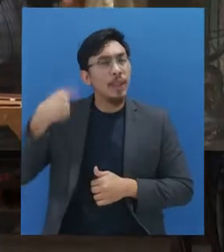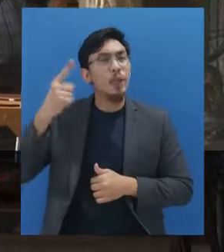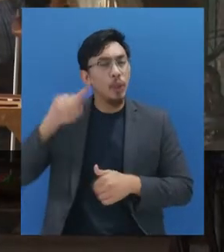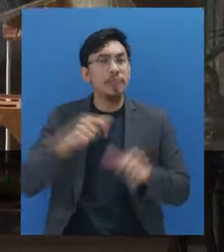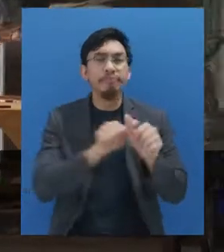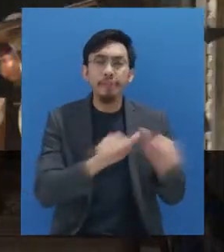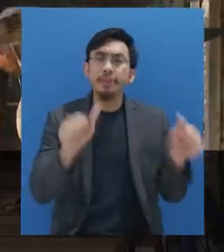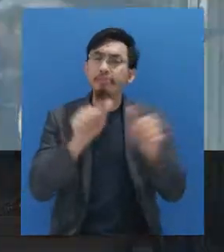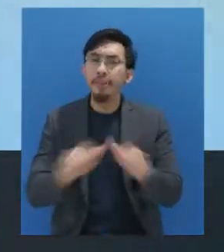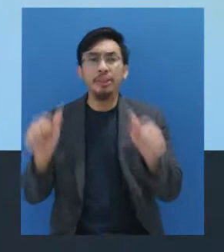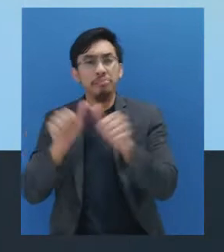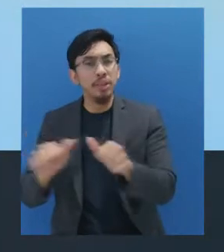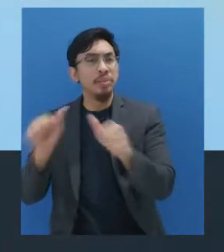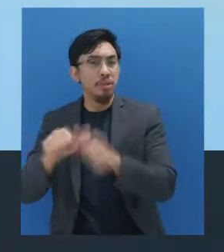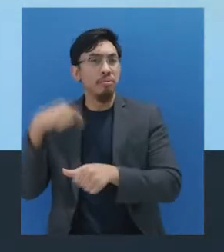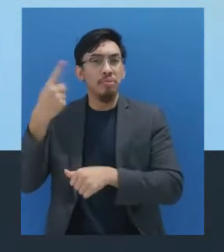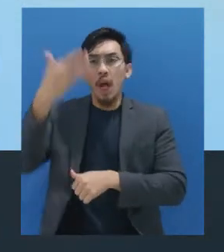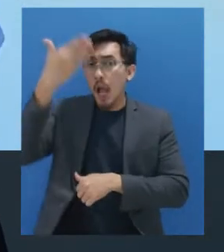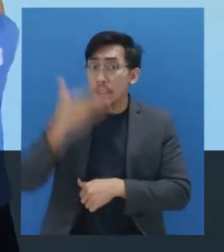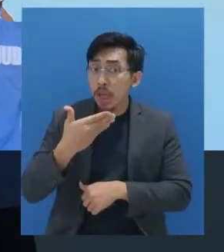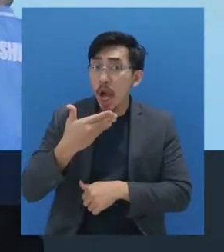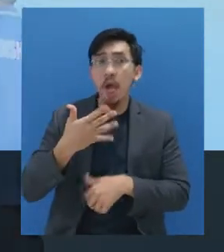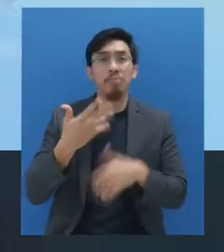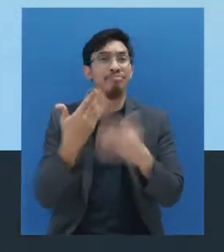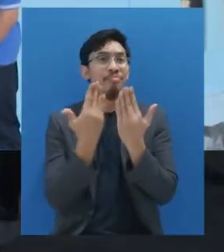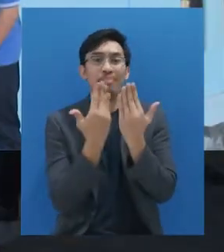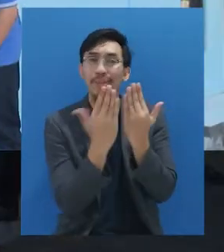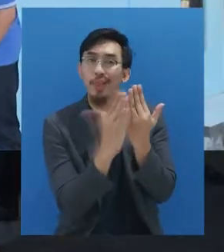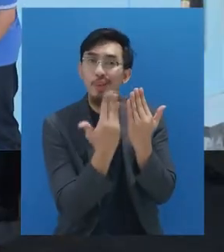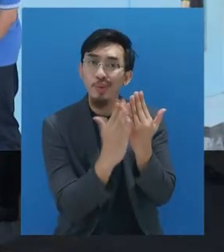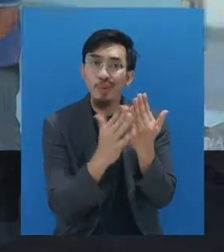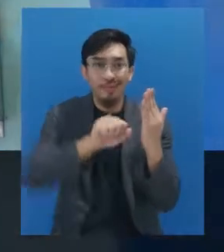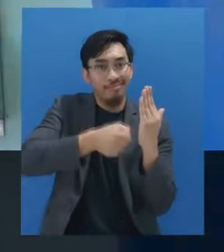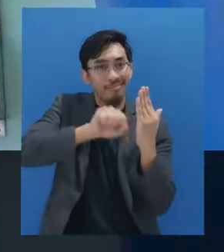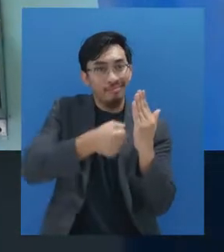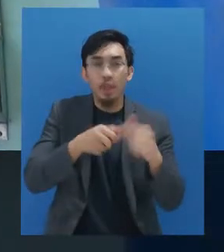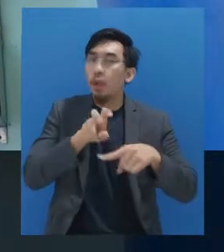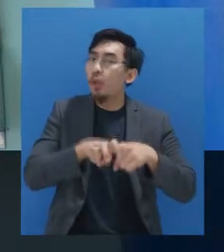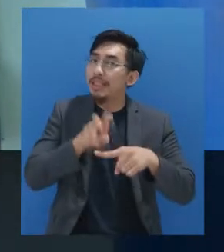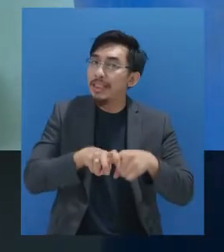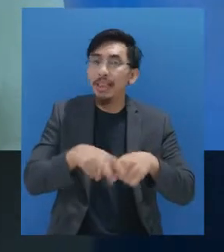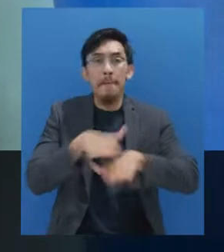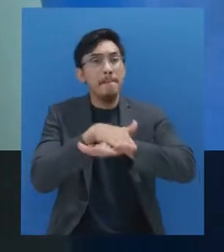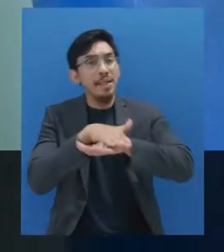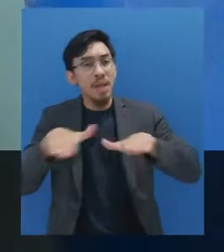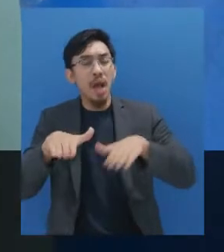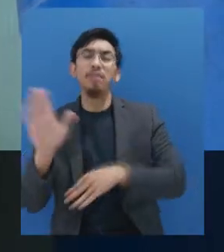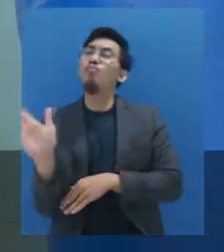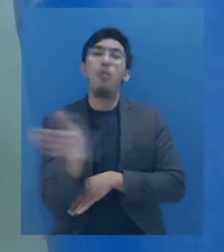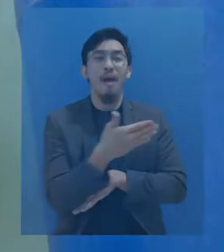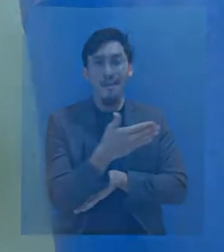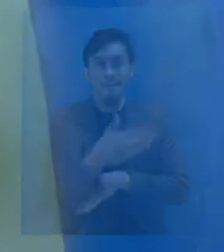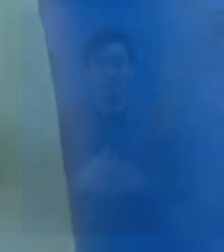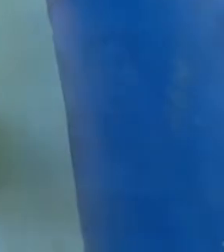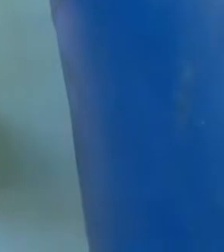rutin melakukan pembersihan, terutama di kaca, pegangan pintu, korsi, meja, dan semuanya.